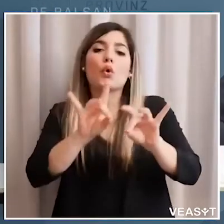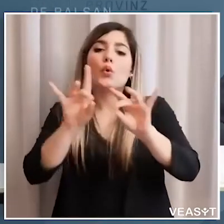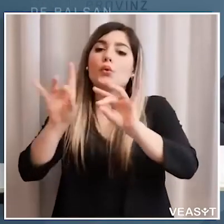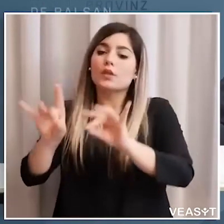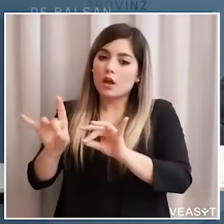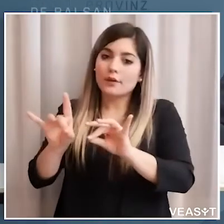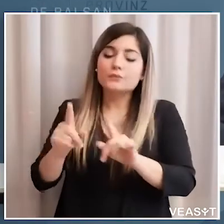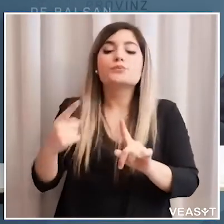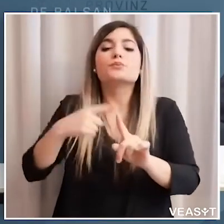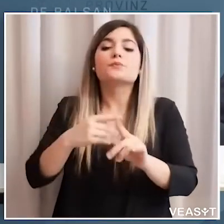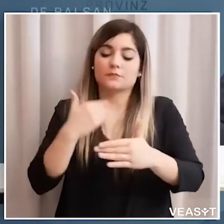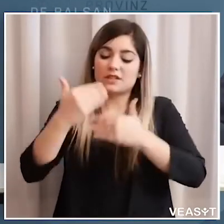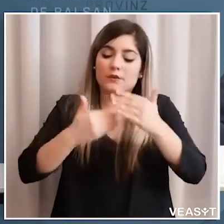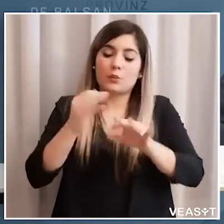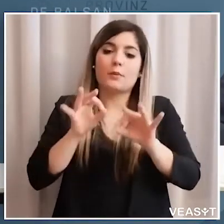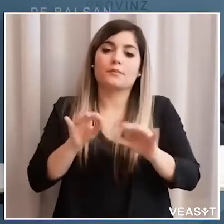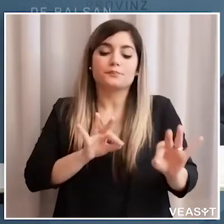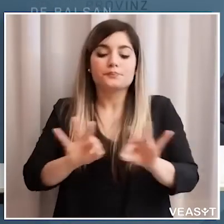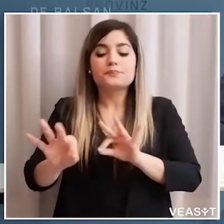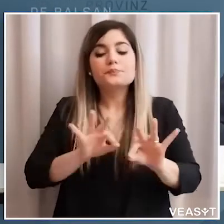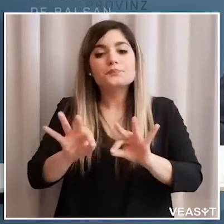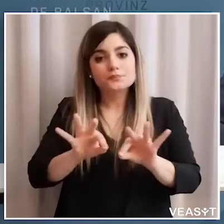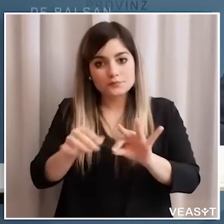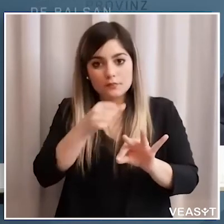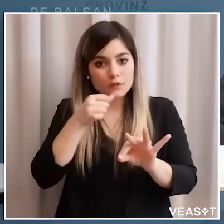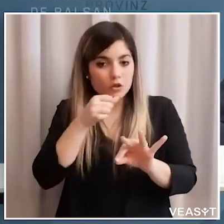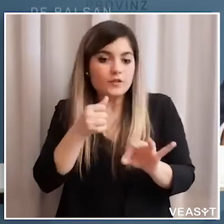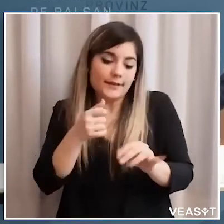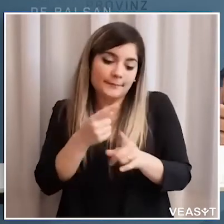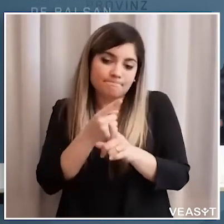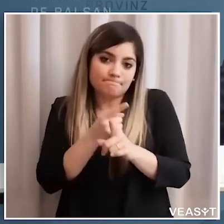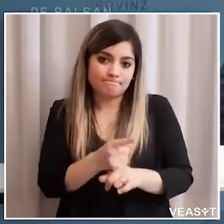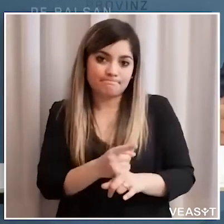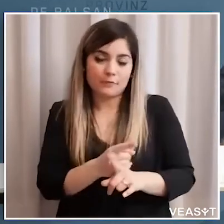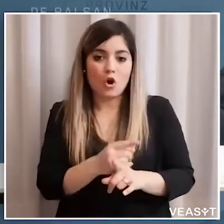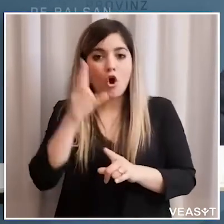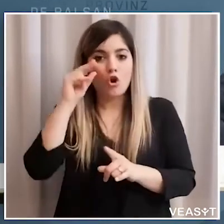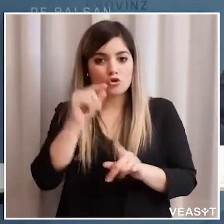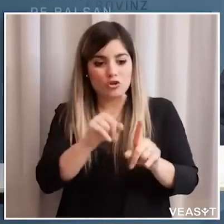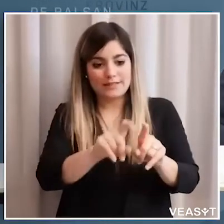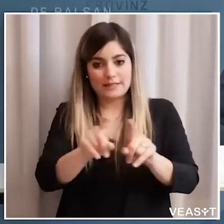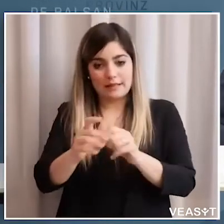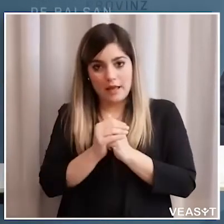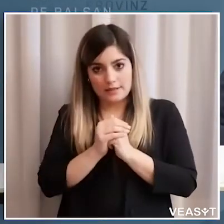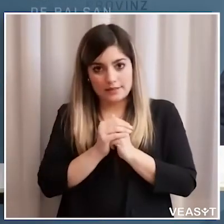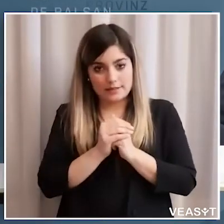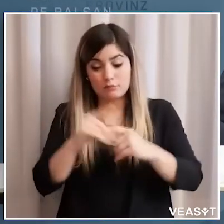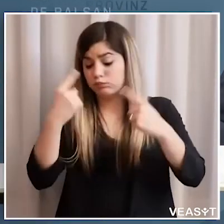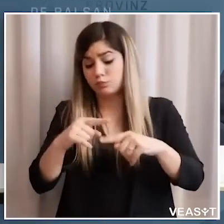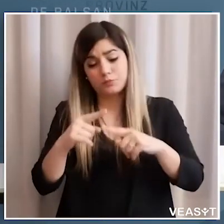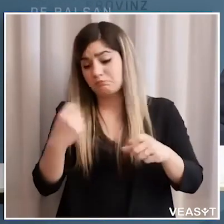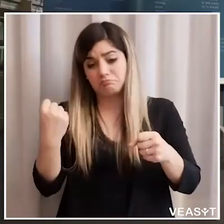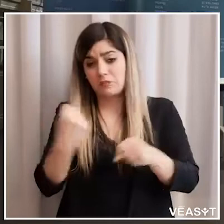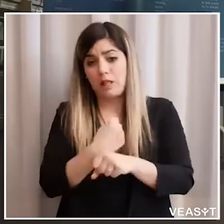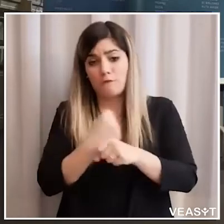contagio e per poter sviluppare le determinate strategie necessarie poi in base alle conoscenze che si hanno con questi test questo diciamo